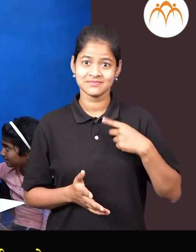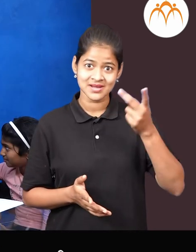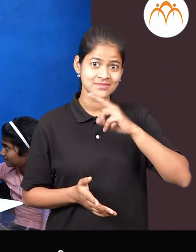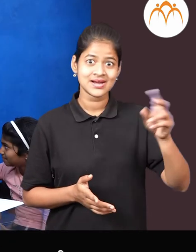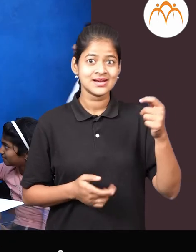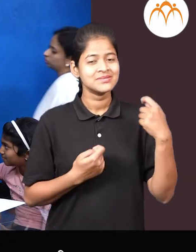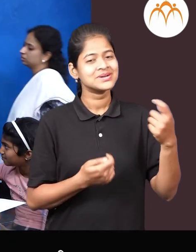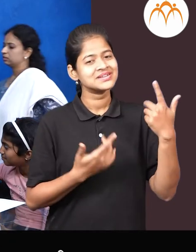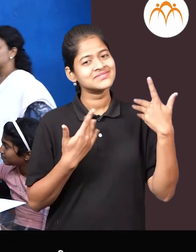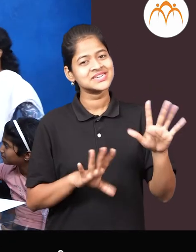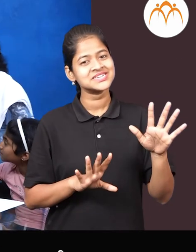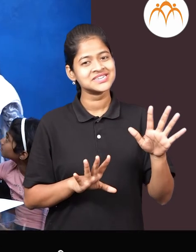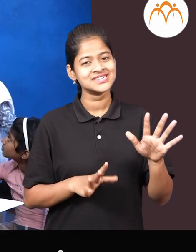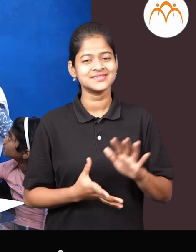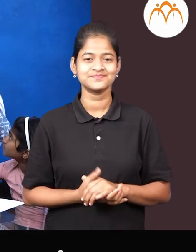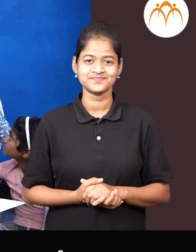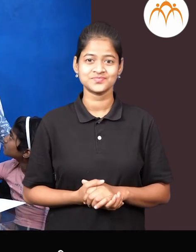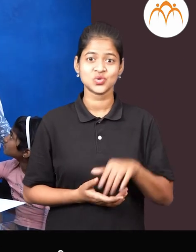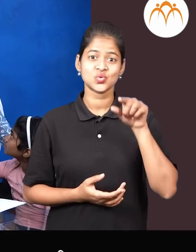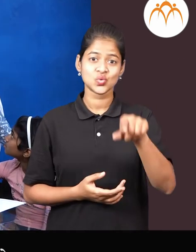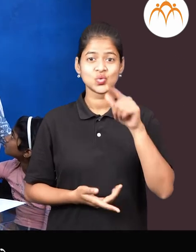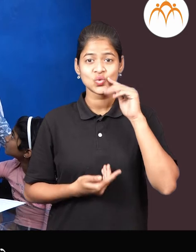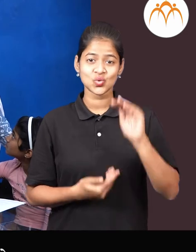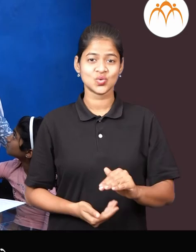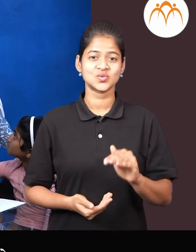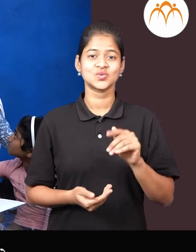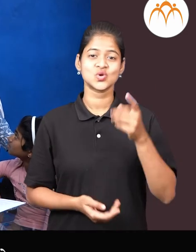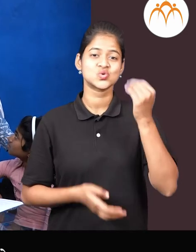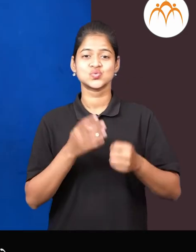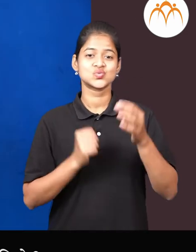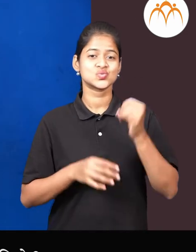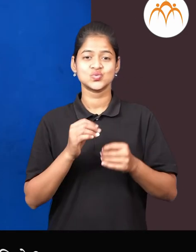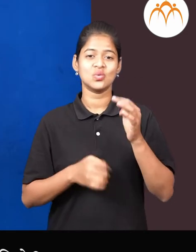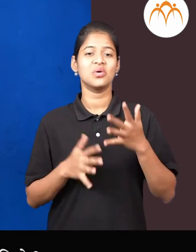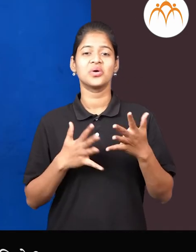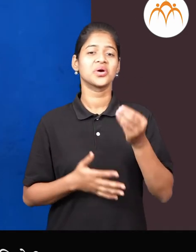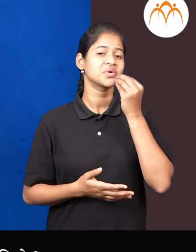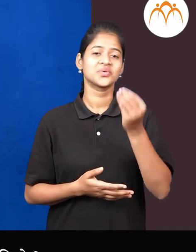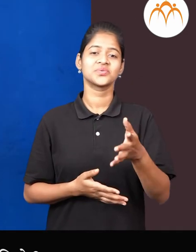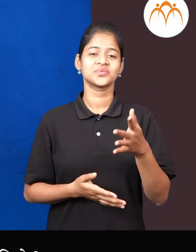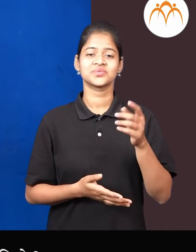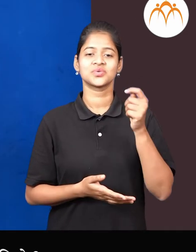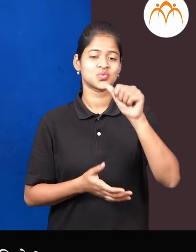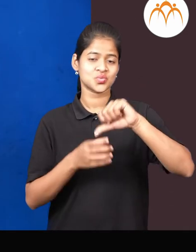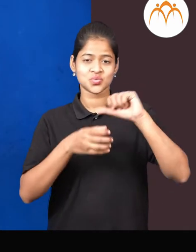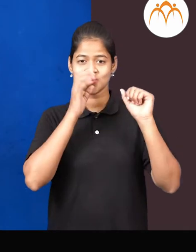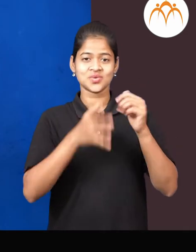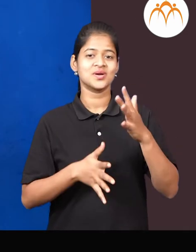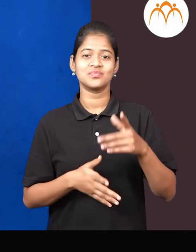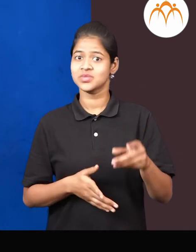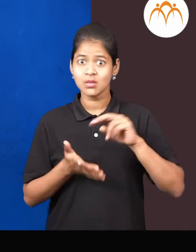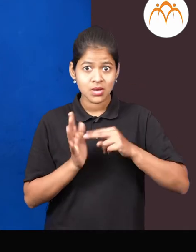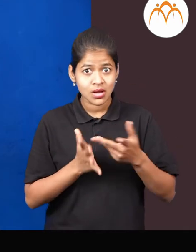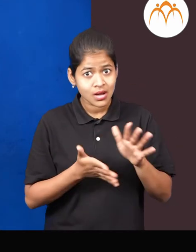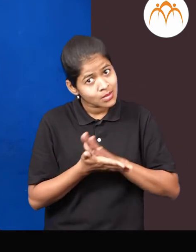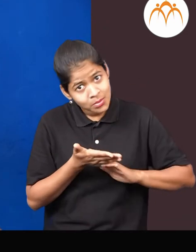दाले रागव तुलात दूद देता है ना नी घरातले दूद समपले मनझे काईस नही रहेलो सगल